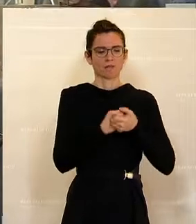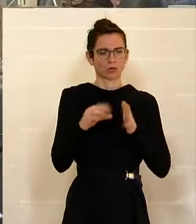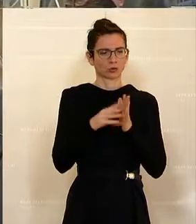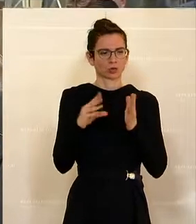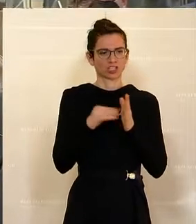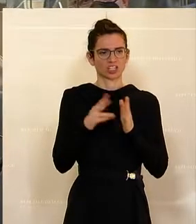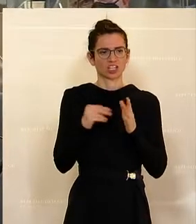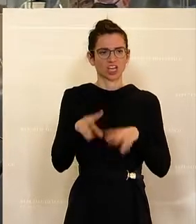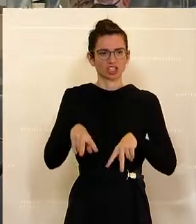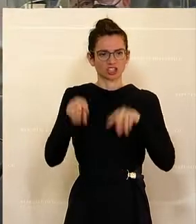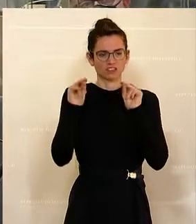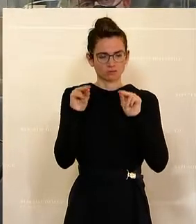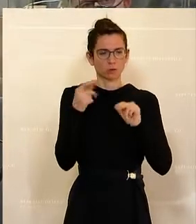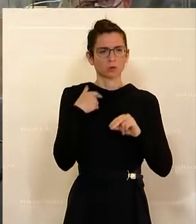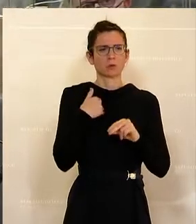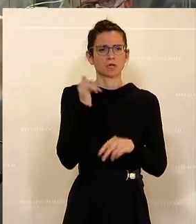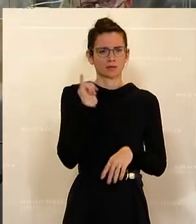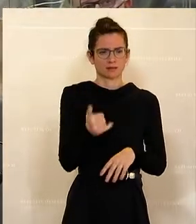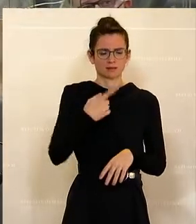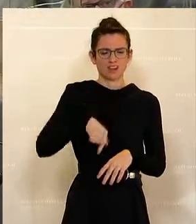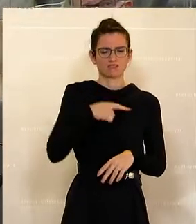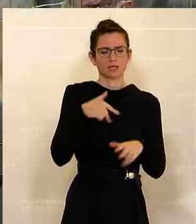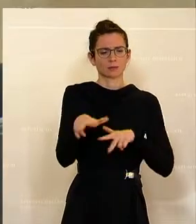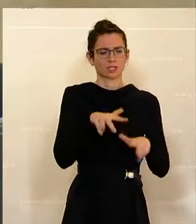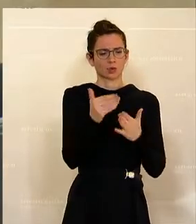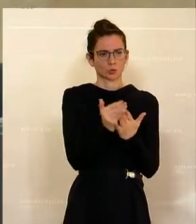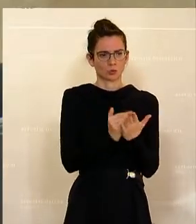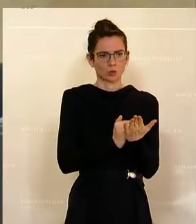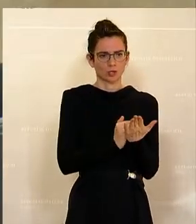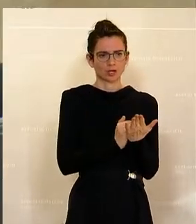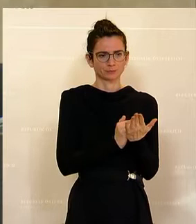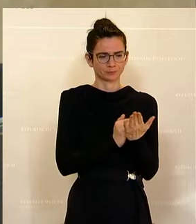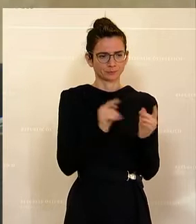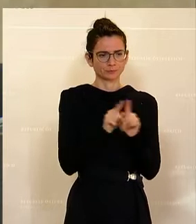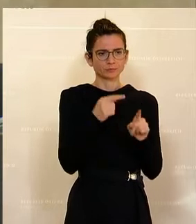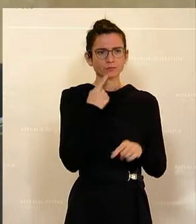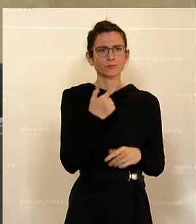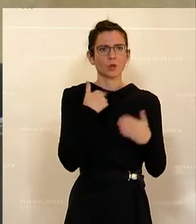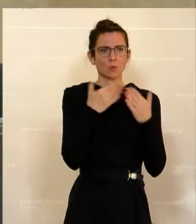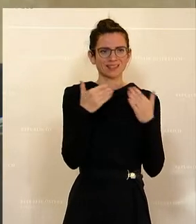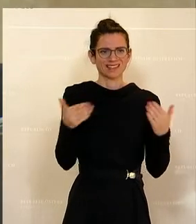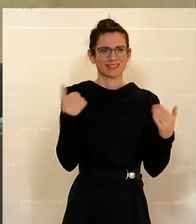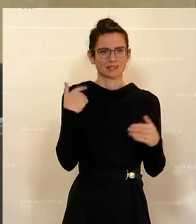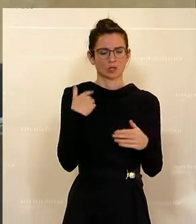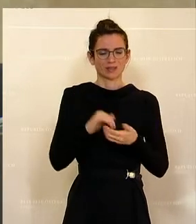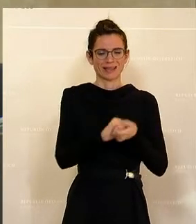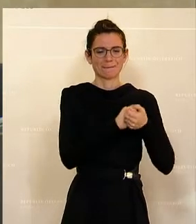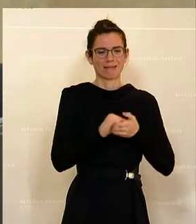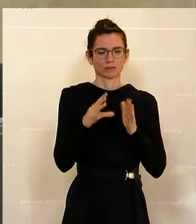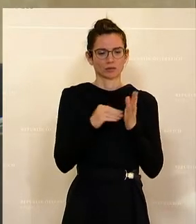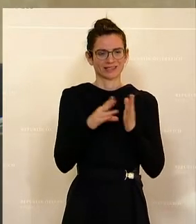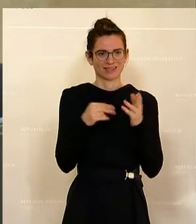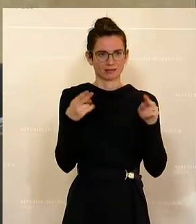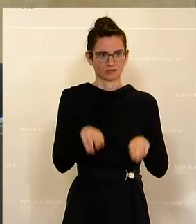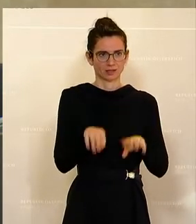schlussendlich auch noch etwas sagen kann. Wir bekennen uns natürlich auch im Regierungsprogramm übrigens zu einer Modernisierung auch des Gemeinnützigkeitsrechts